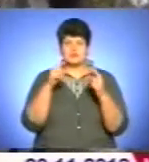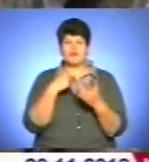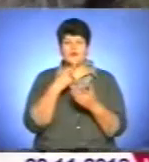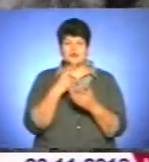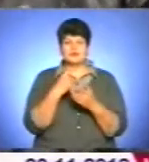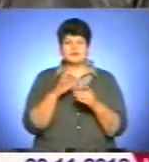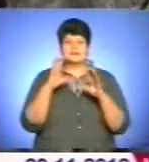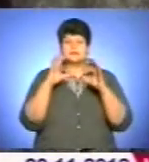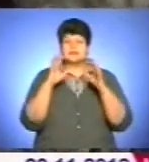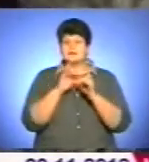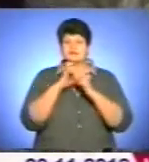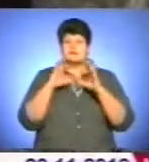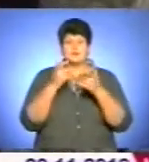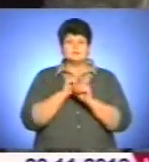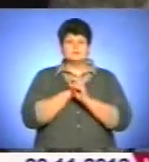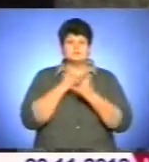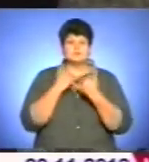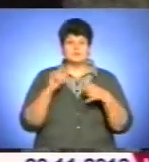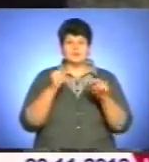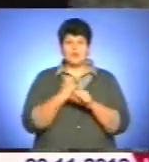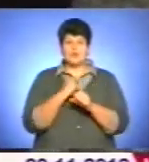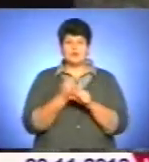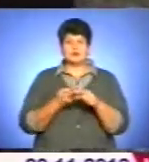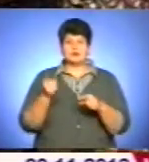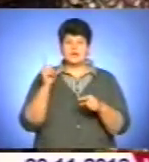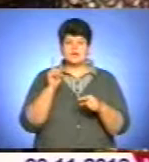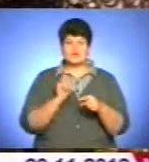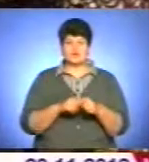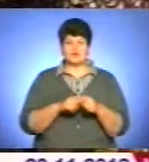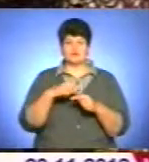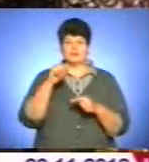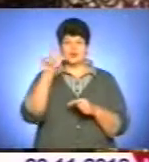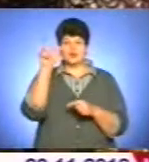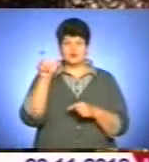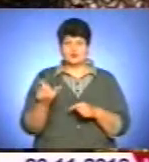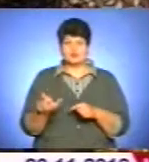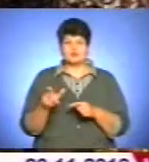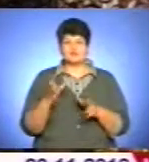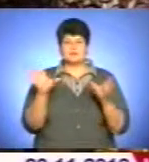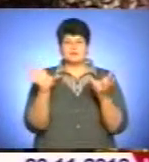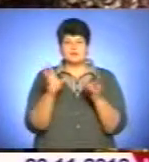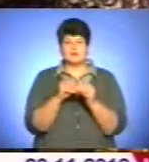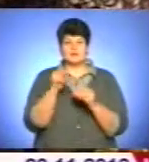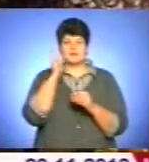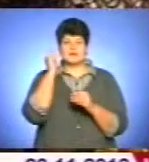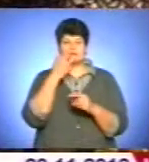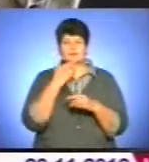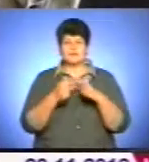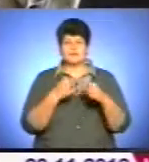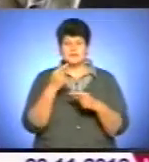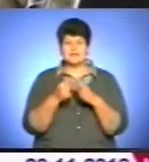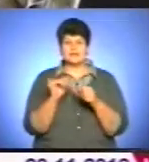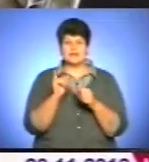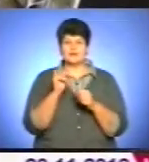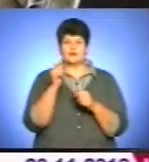світ захоплюється роботами цього митця, оскільки він зумів поєднати тодішні українські традиції з традиціями епохи барокко. Вітак,